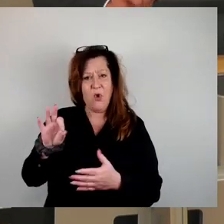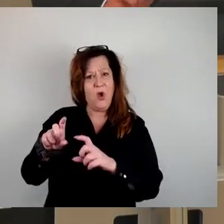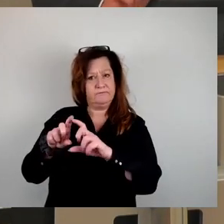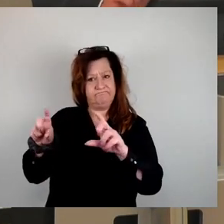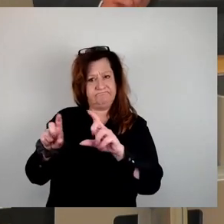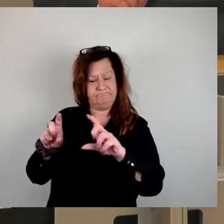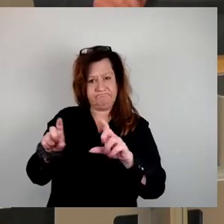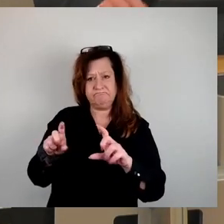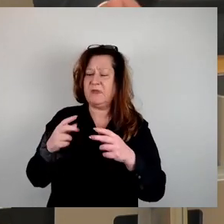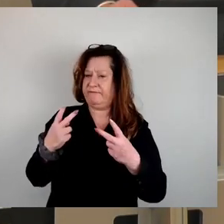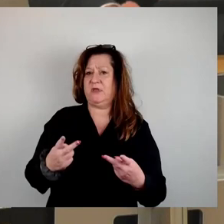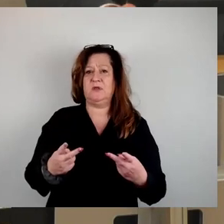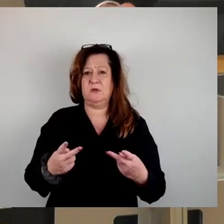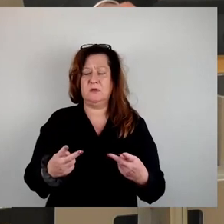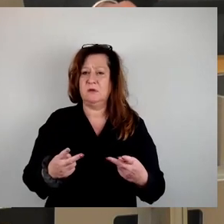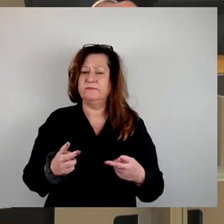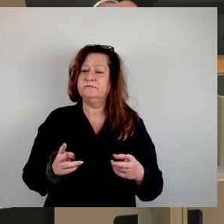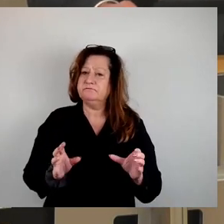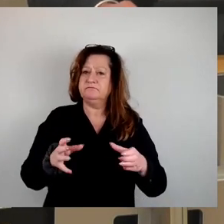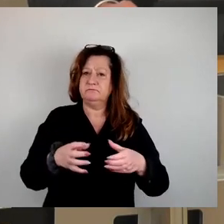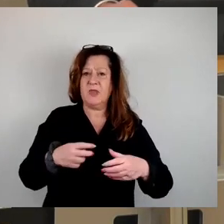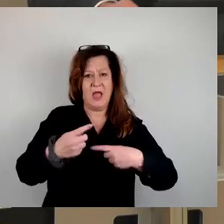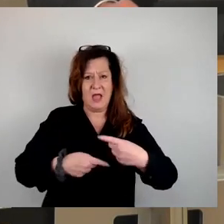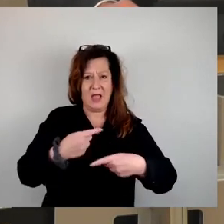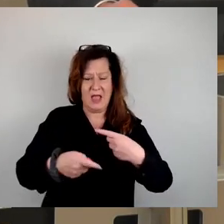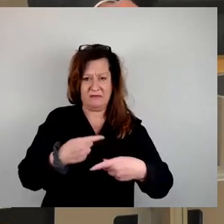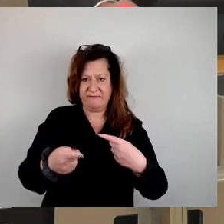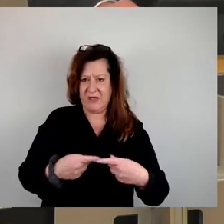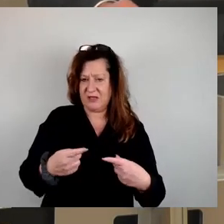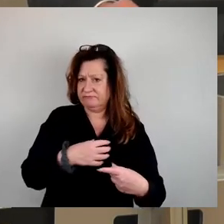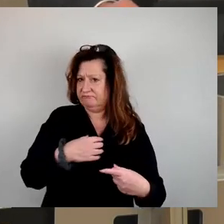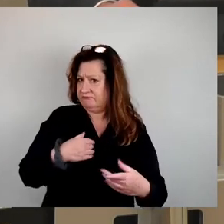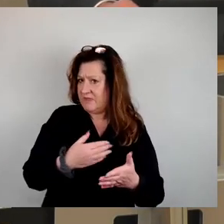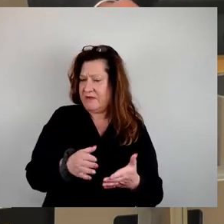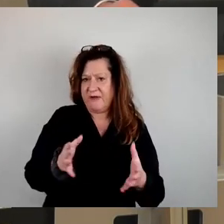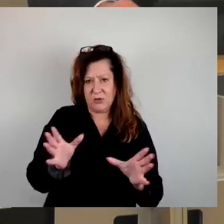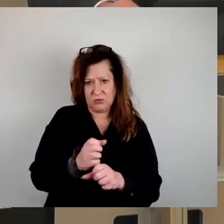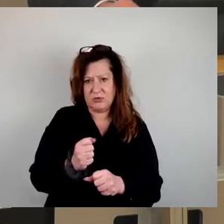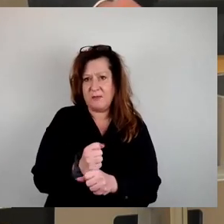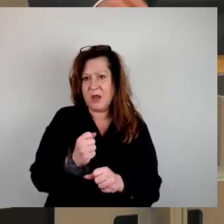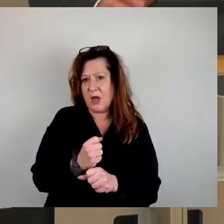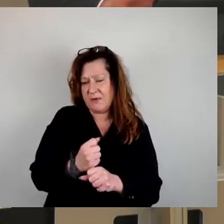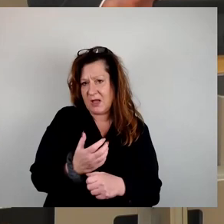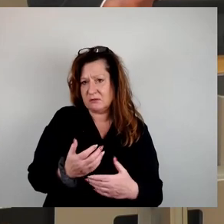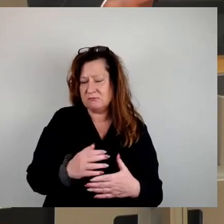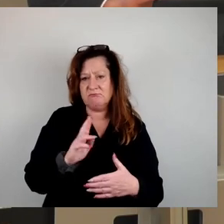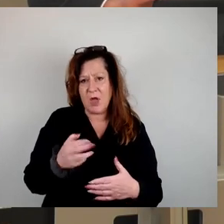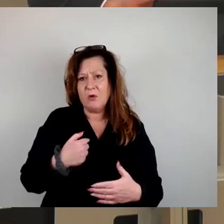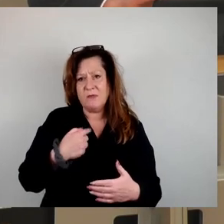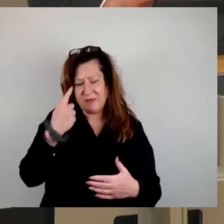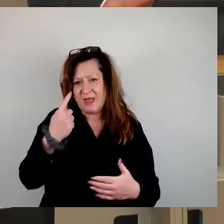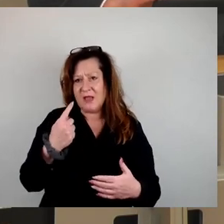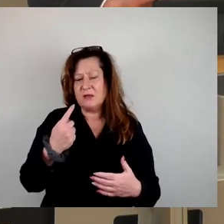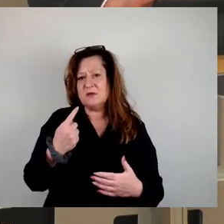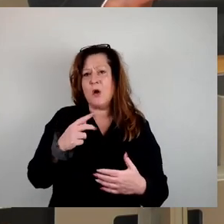der Stadtgemeinschaft gemeinsam an der Entwicklung unserer Stadtquartiere arbeiten. Aus diesem Grund bin ich auch dem CEO, Herrn Buch persönlich,